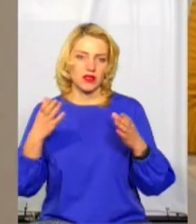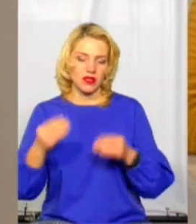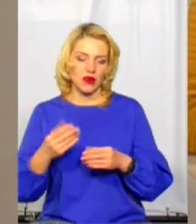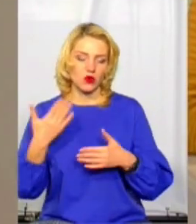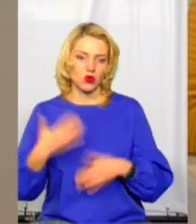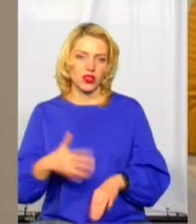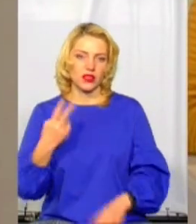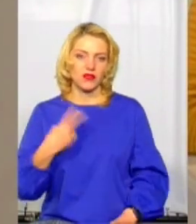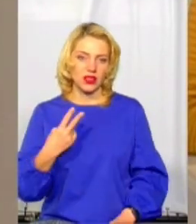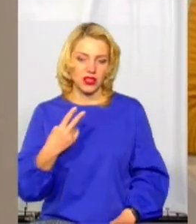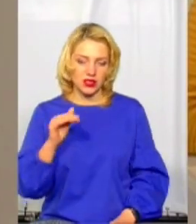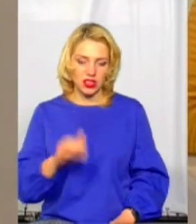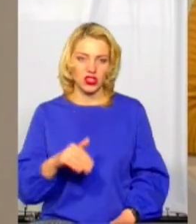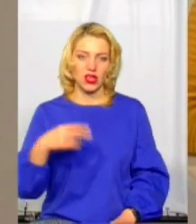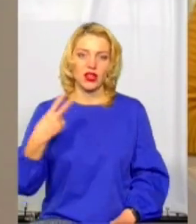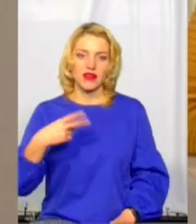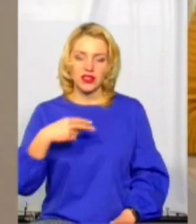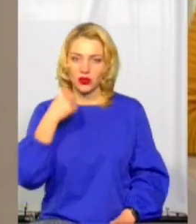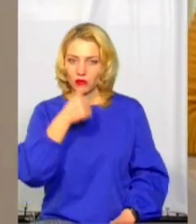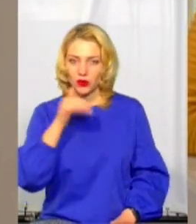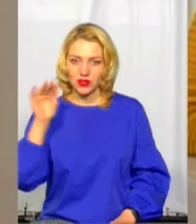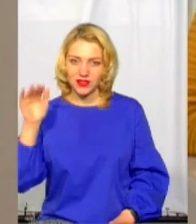у 2020 році.